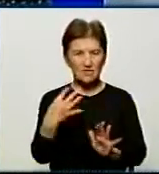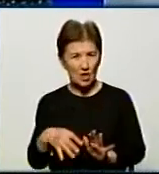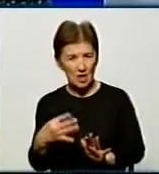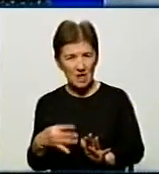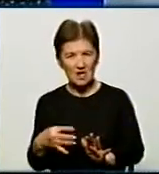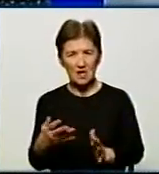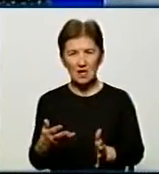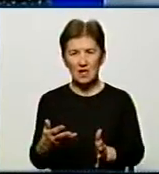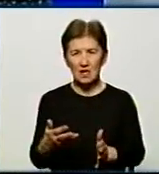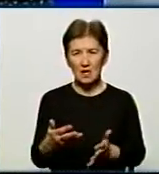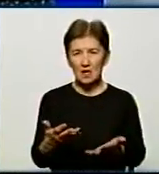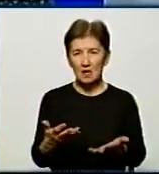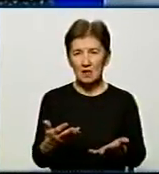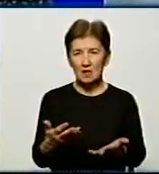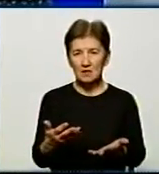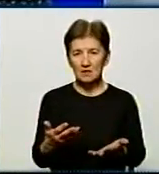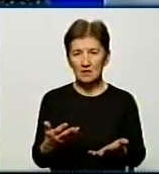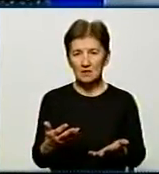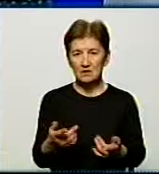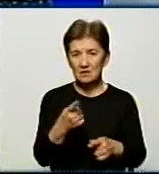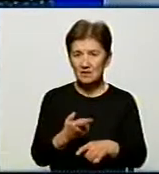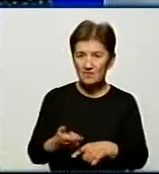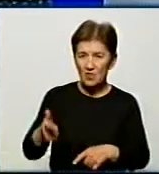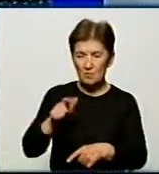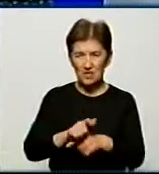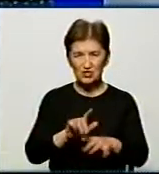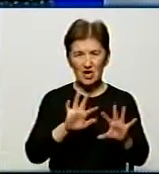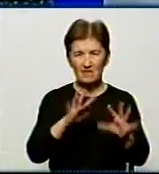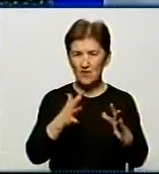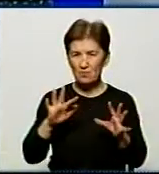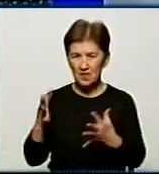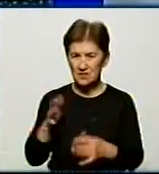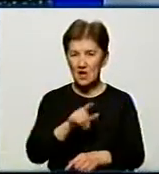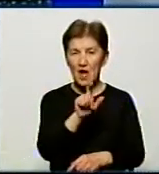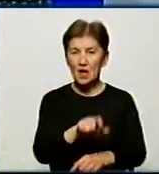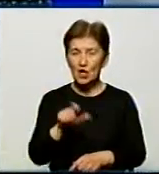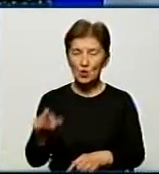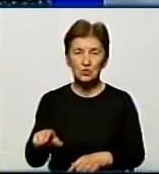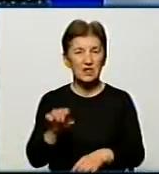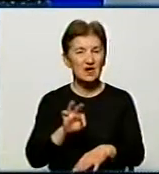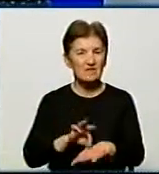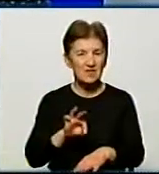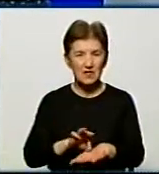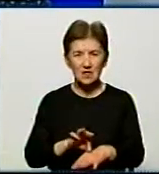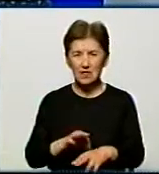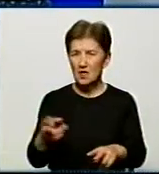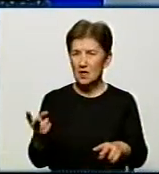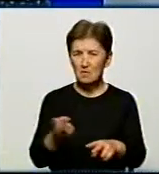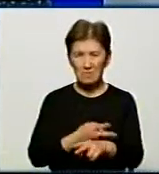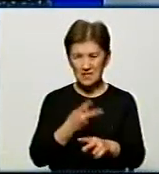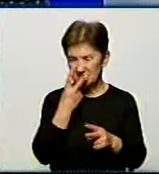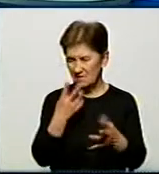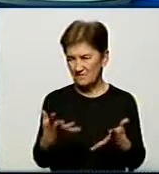інтоксикація, все таке інше. В більшості цих випадків люди говорили без вираженої